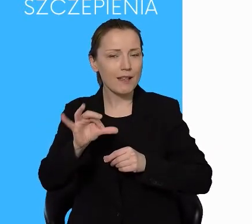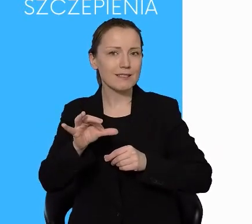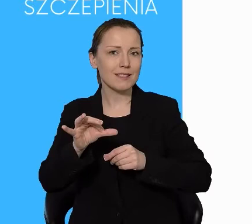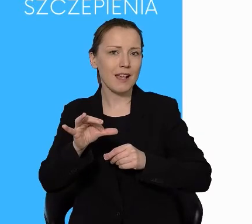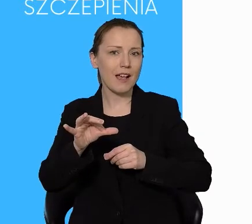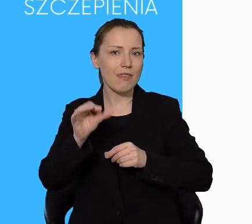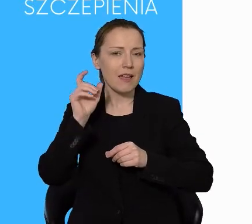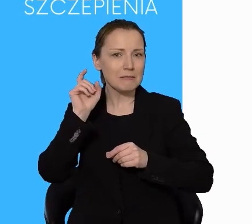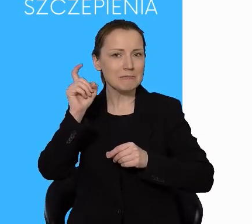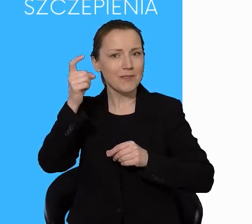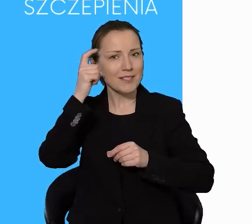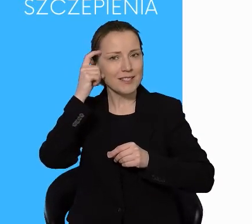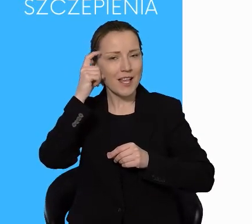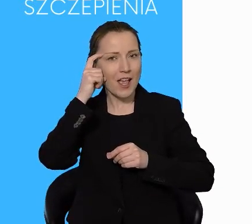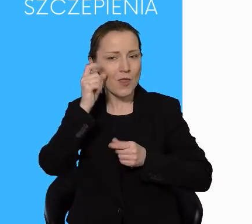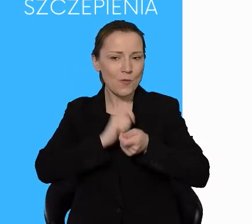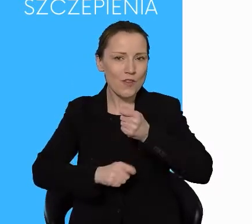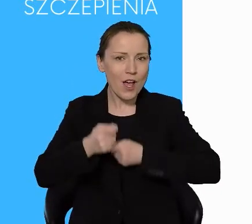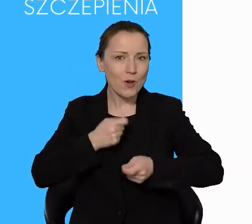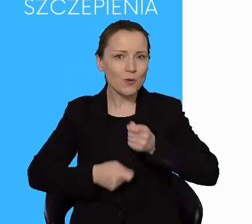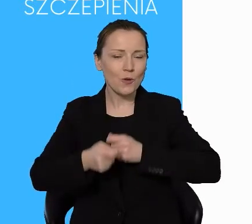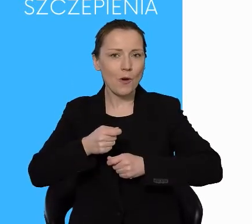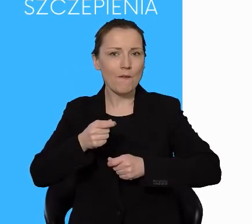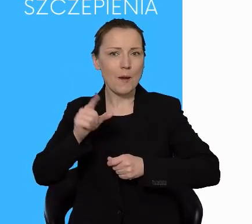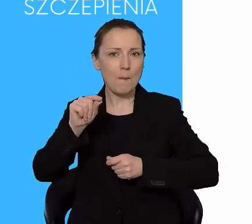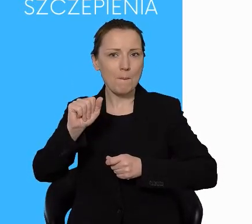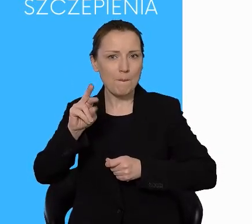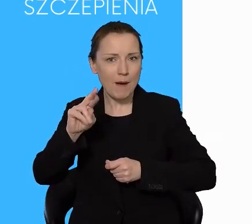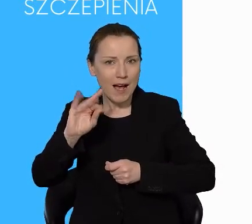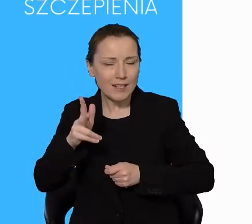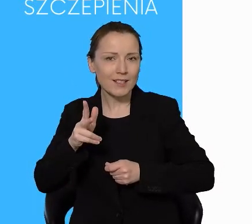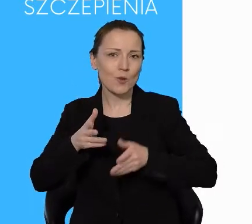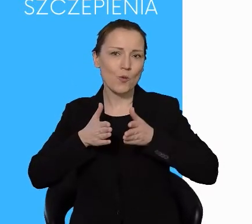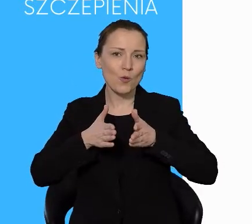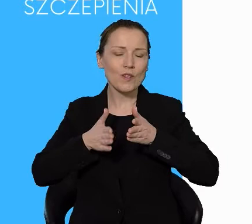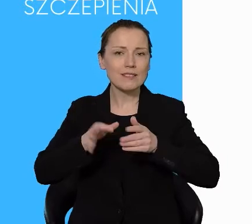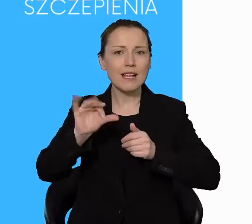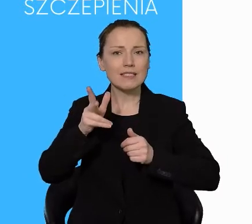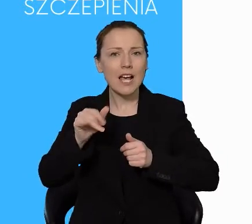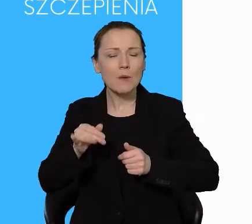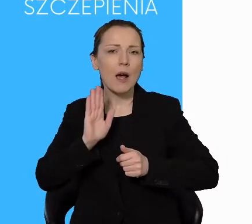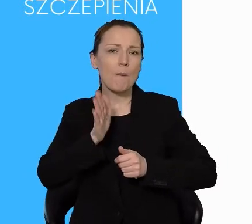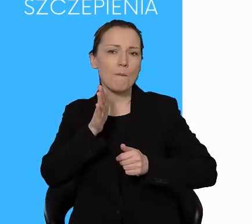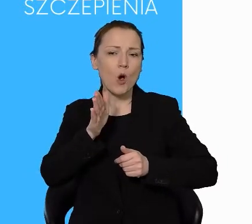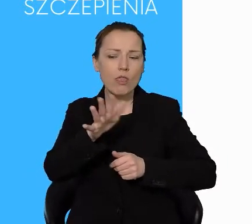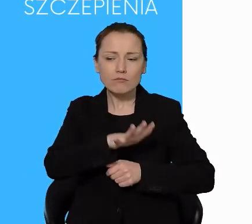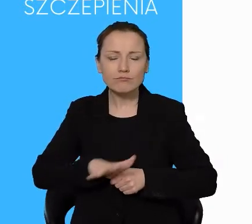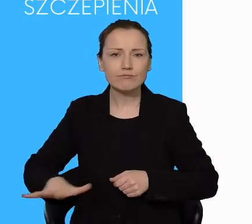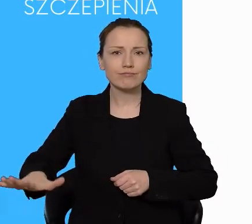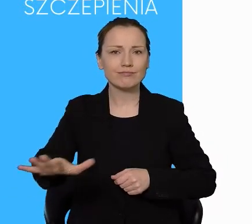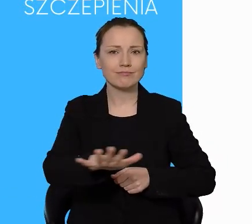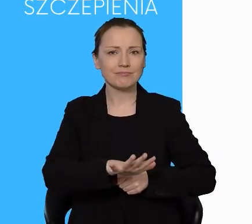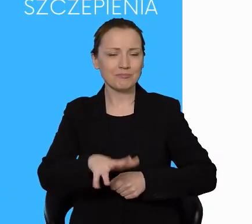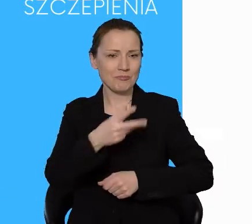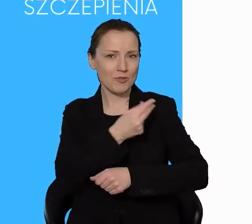Centrum Targowe Park, potem i obiekt sportowy przy Skarpie. Później ruszyliśmy w teren i szczepienia były